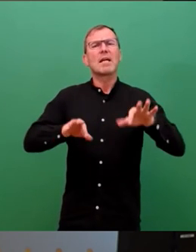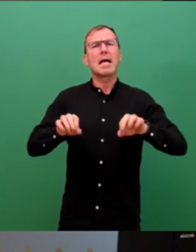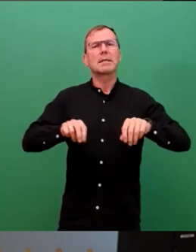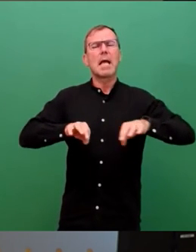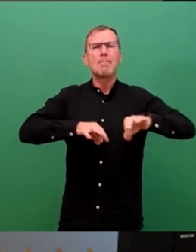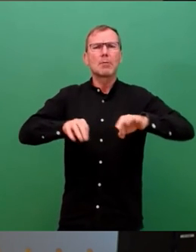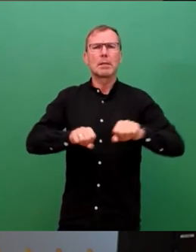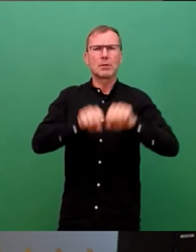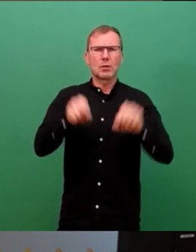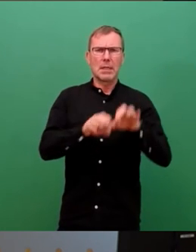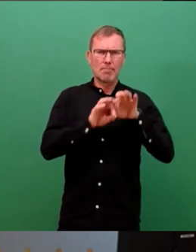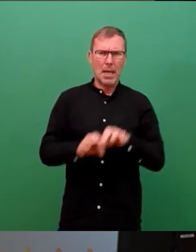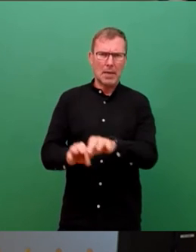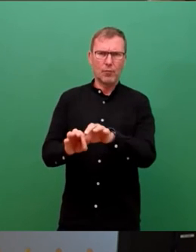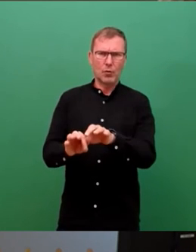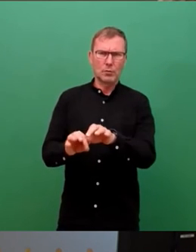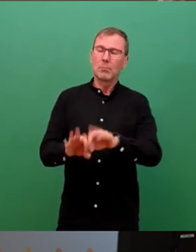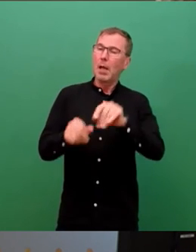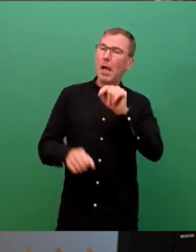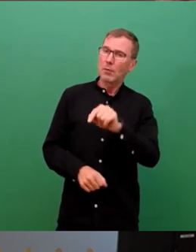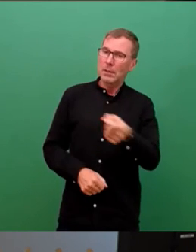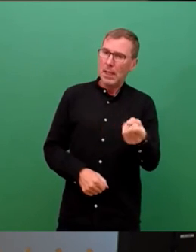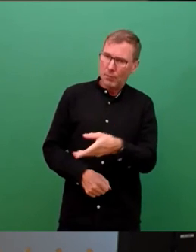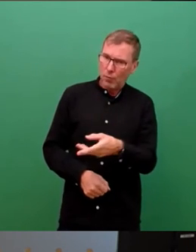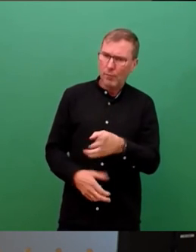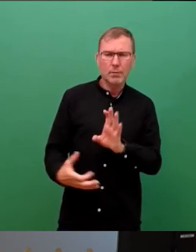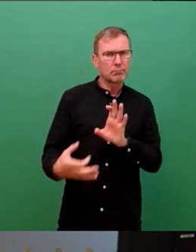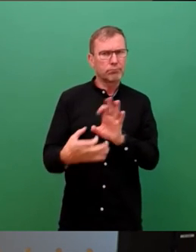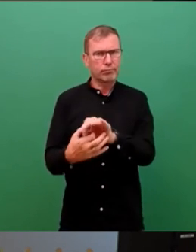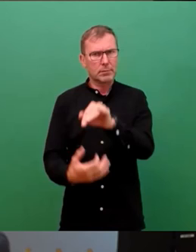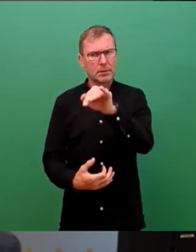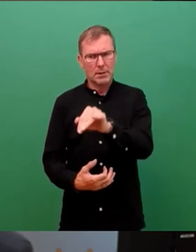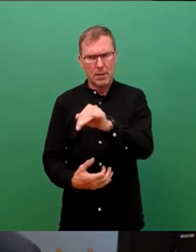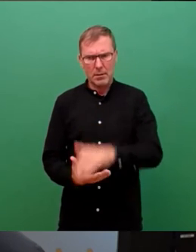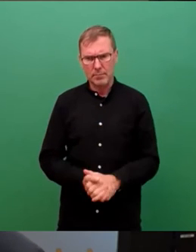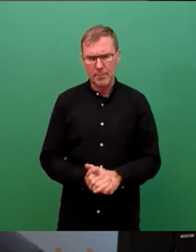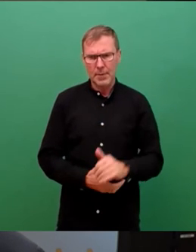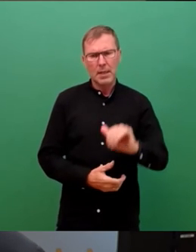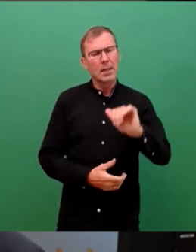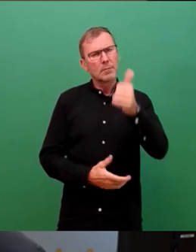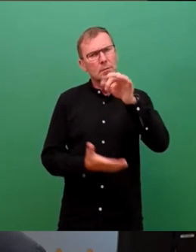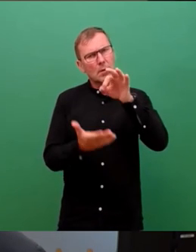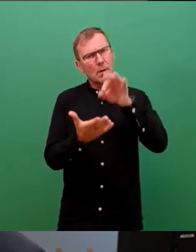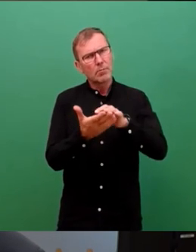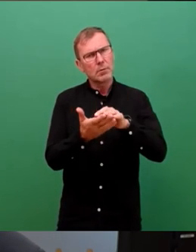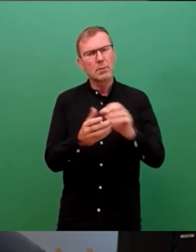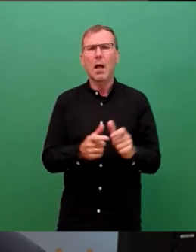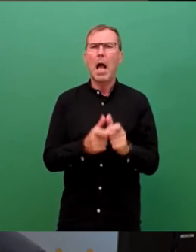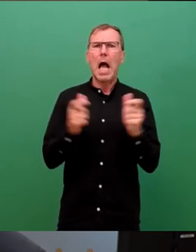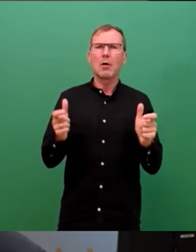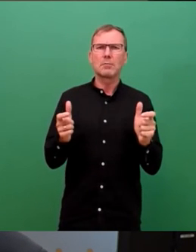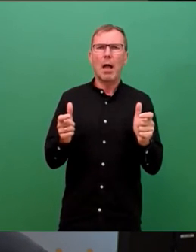Auch dies haben wir im Haushaltsentwurf verankert. Ein besonderes Anliegen ist auch der Ausbau der